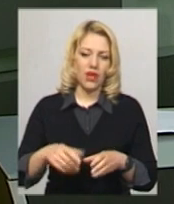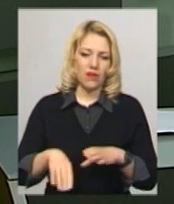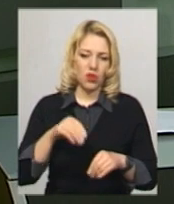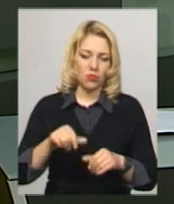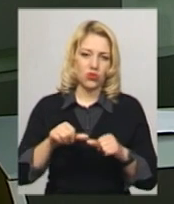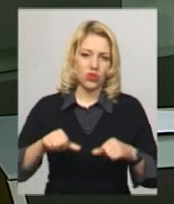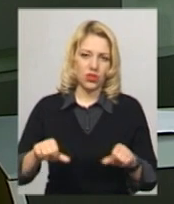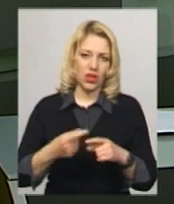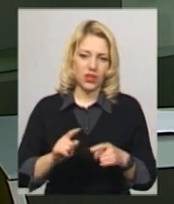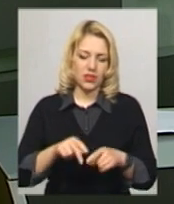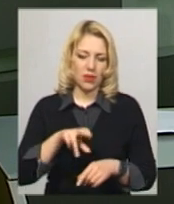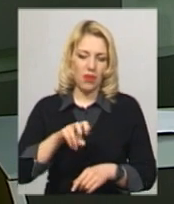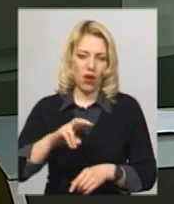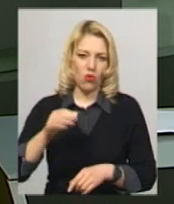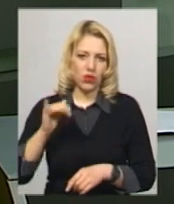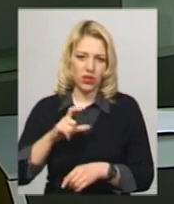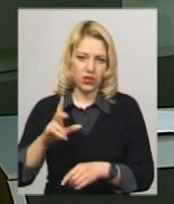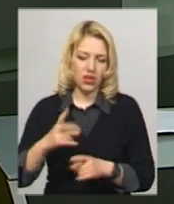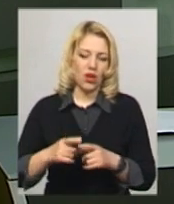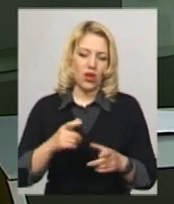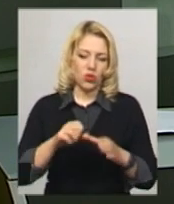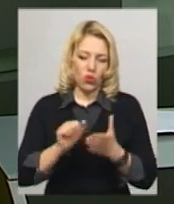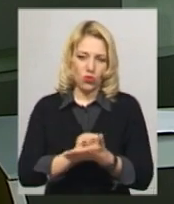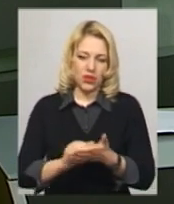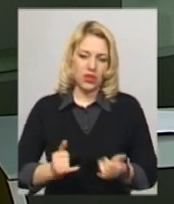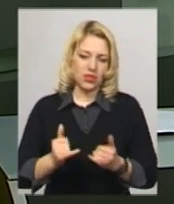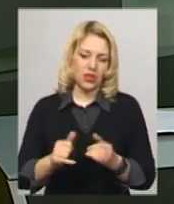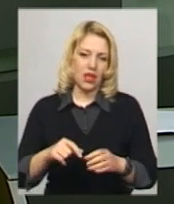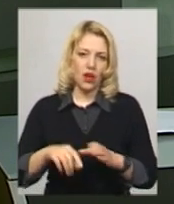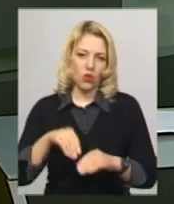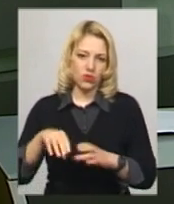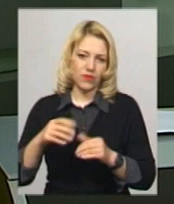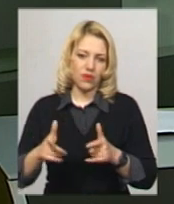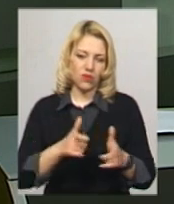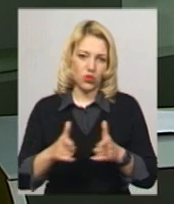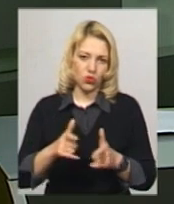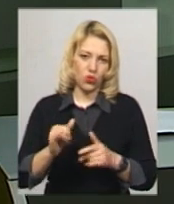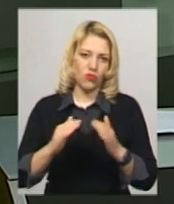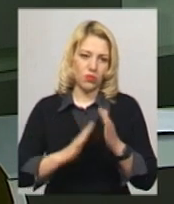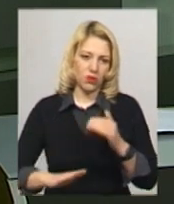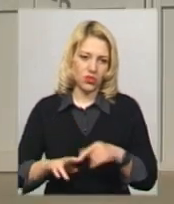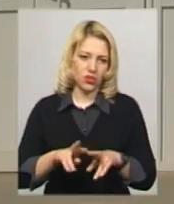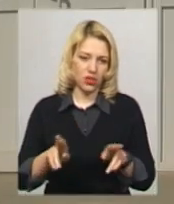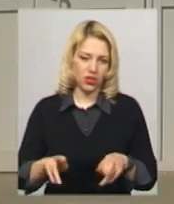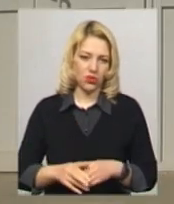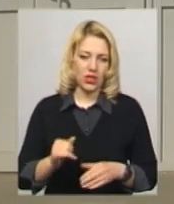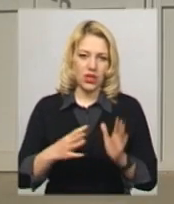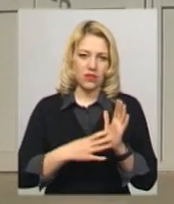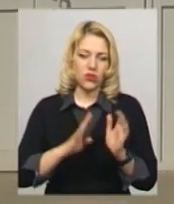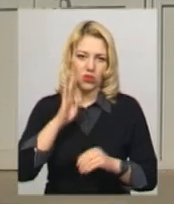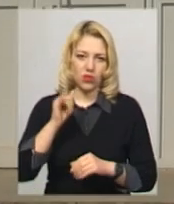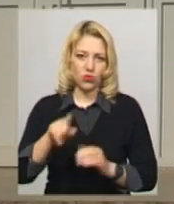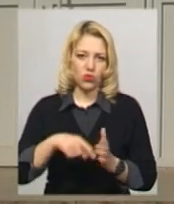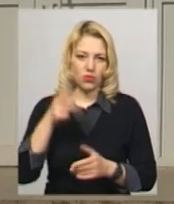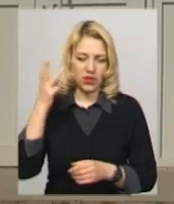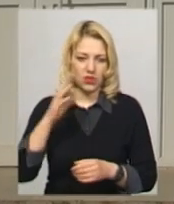Сергія Пальохіна, документація для голосування готова. Яке приміщення, де відбуватиметься волевиявлення? З 9-ї ранку у